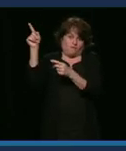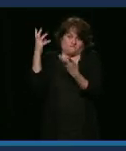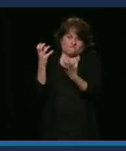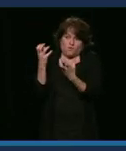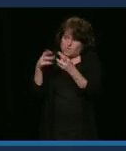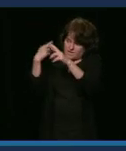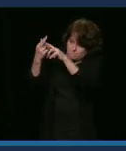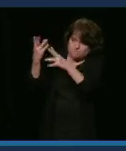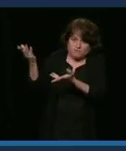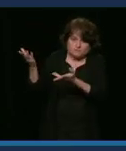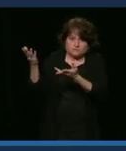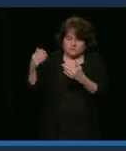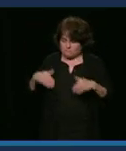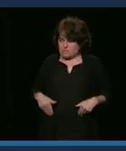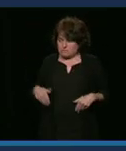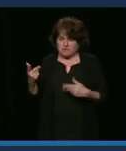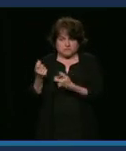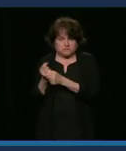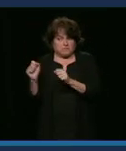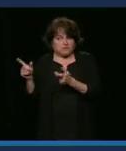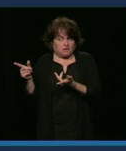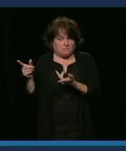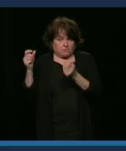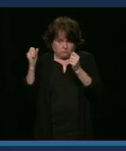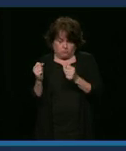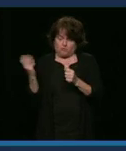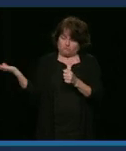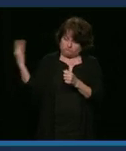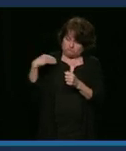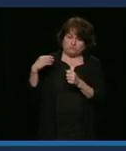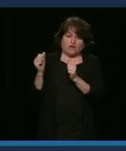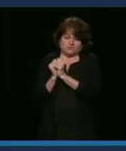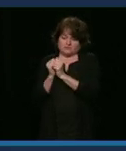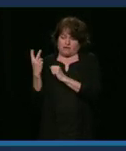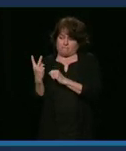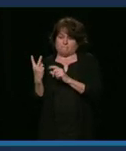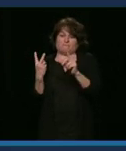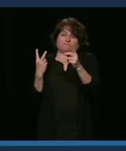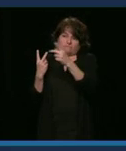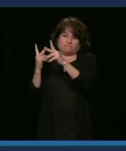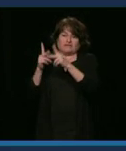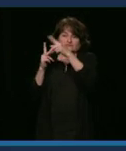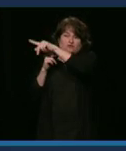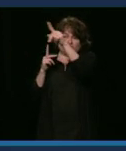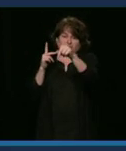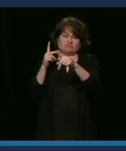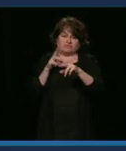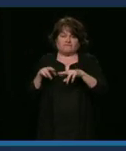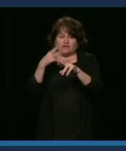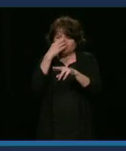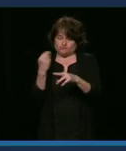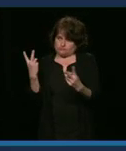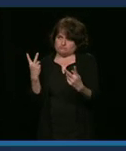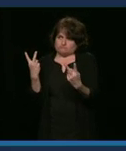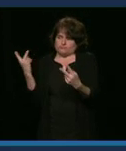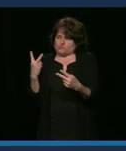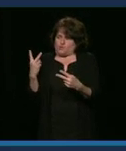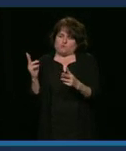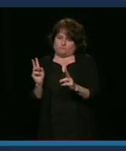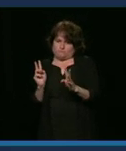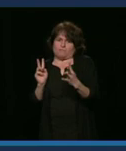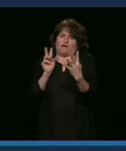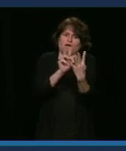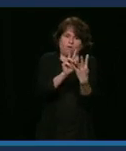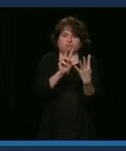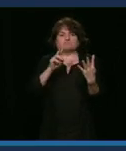bien que les rencontres avec moi après la période de questions. C'est très important. On parle d'un service centenaire. On parle de 15